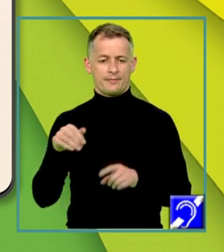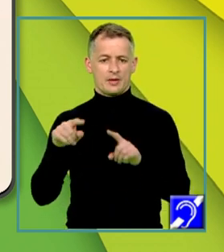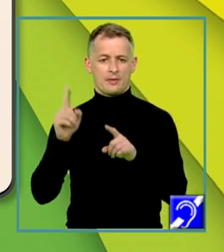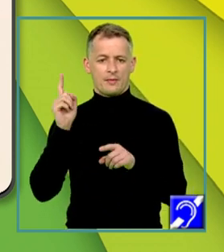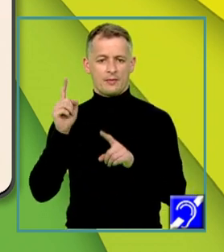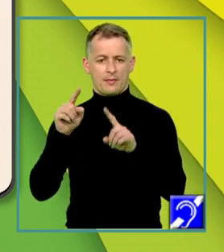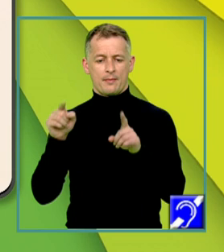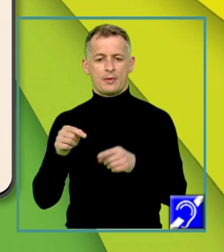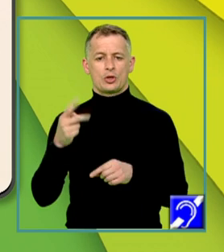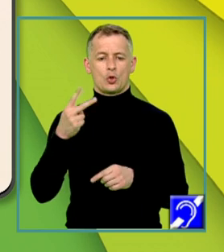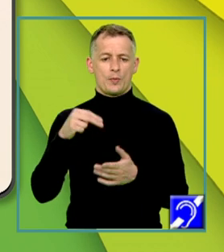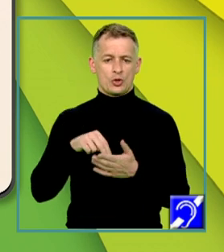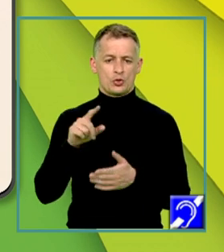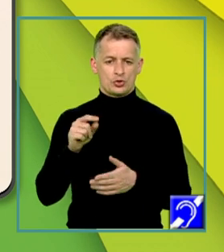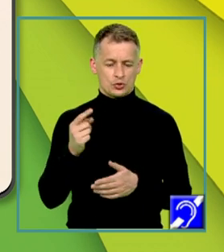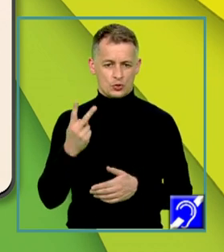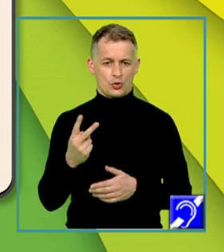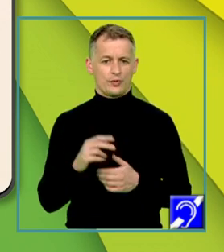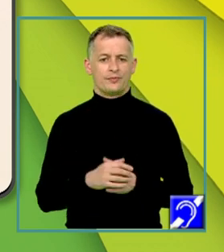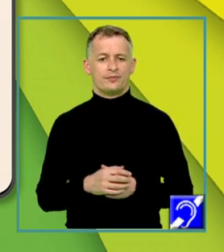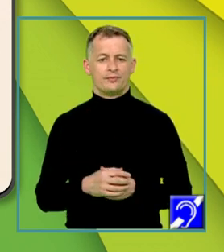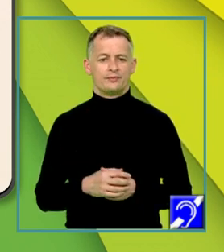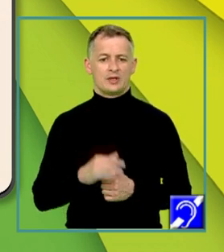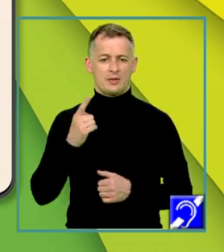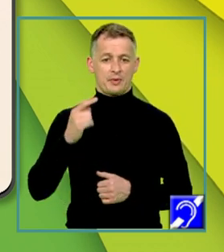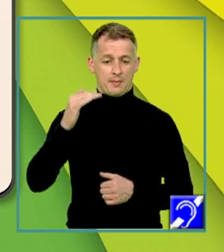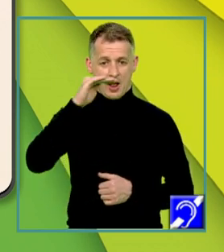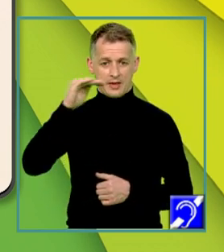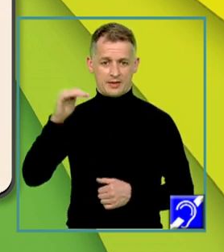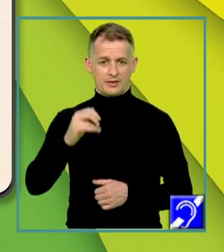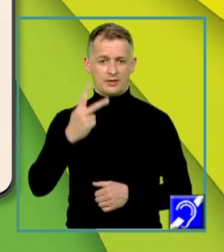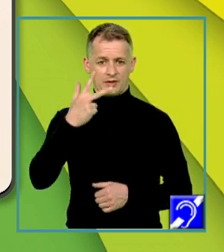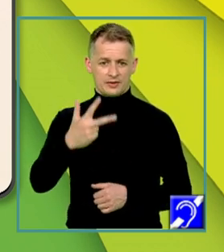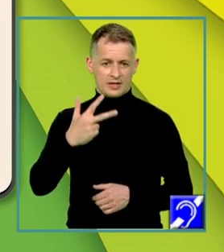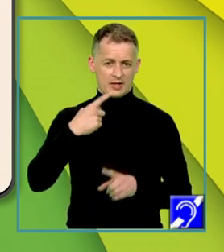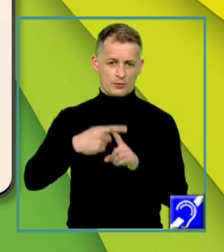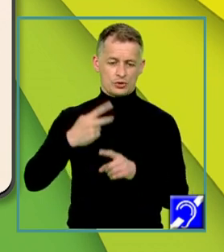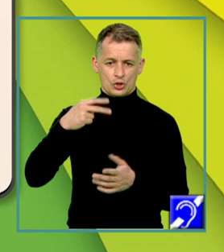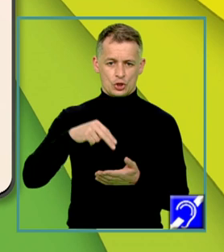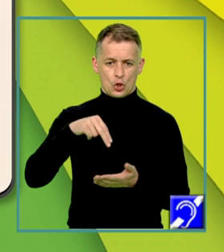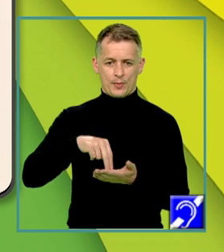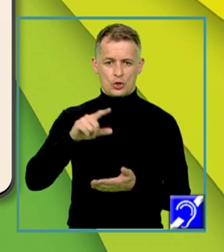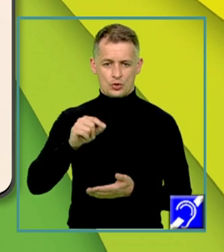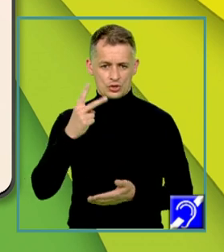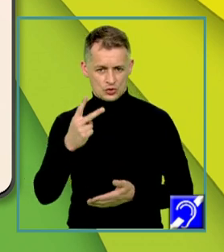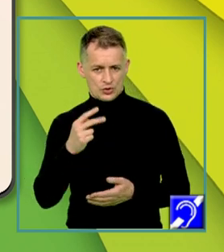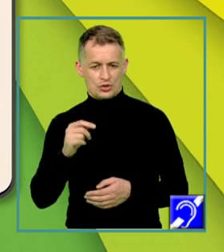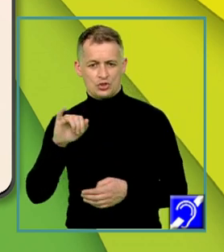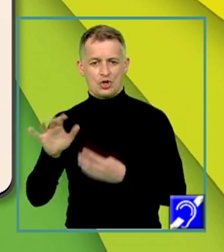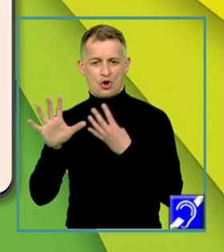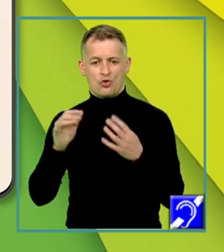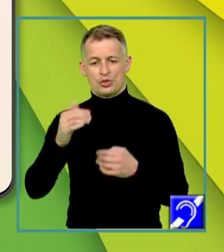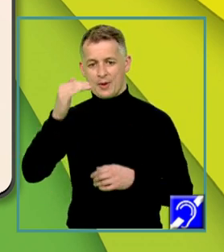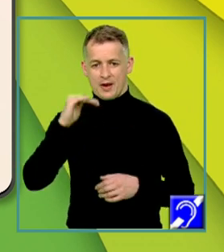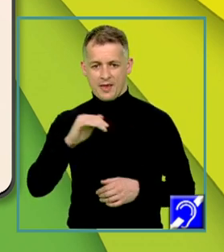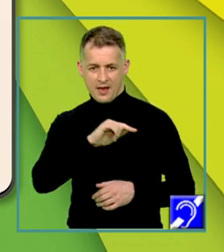egal cu matricea pătratică, ce are pe prima linie elementele 3 înmulțit cu 2022 și 9 și pe